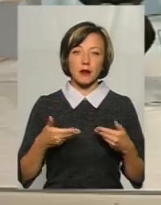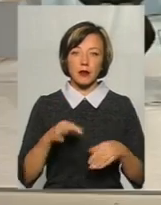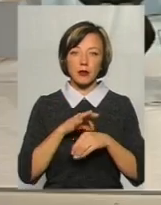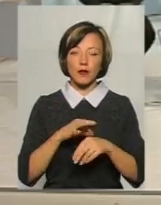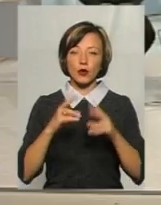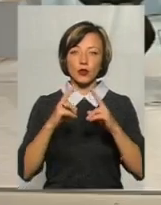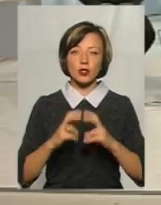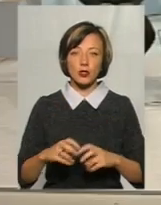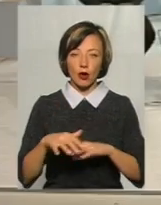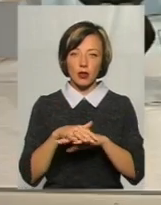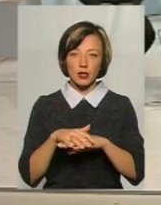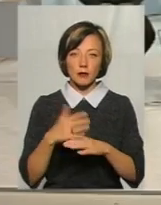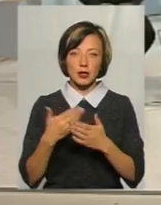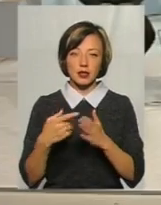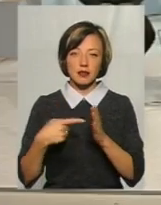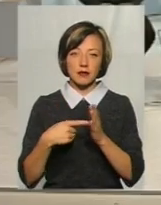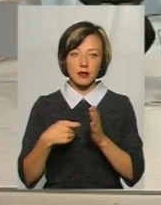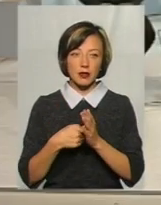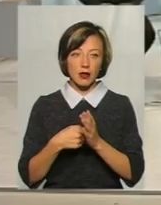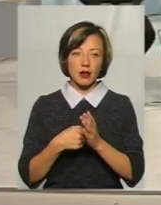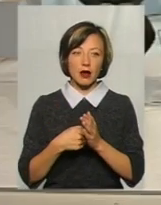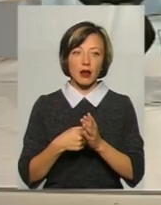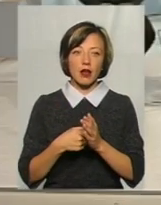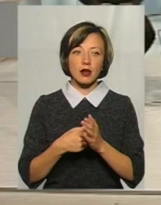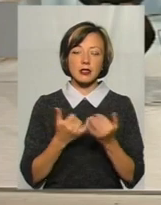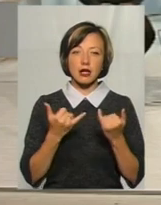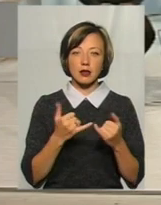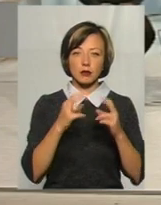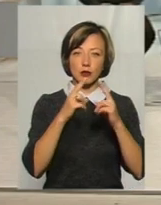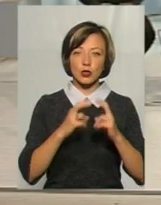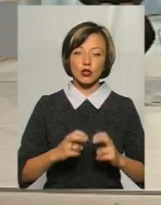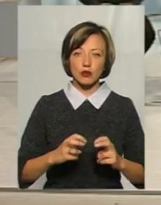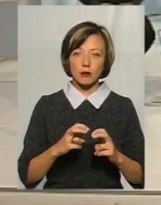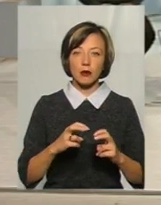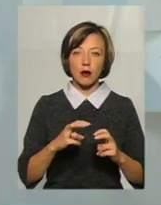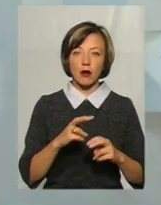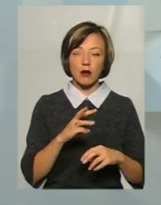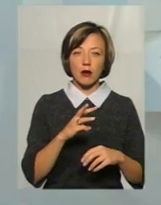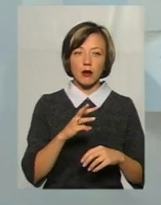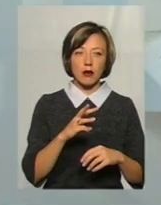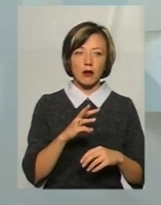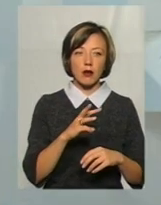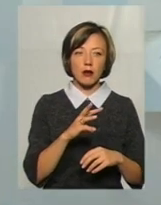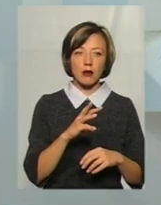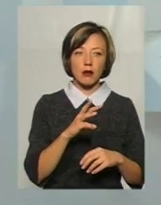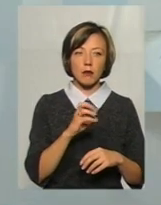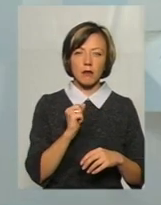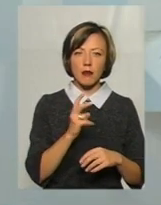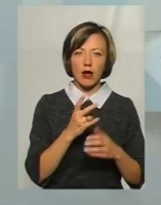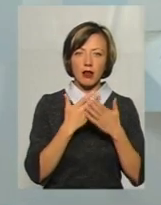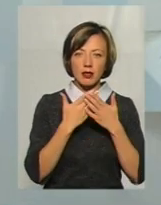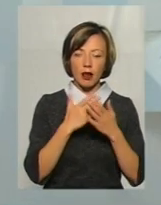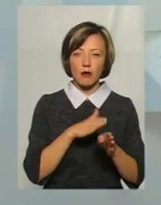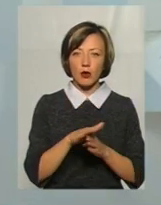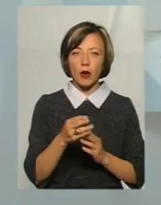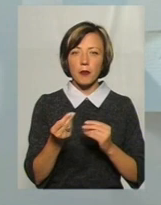дослідження по ринку цвяхів порядок країн, зараз проводимо дослідження по маковому наповнювачу. Тобто підприємці